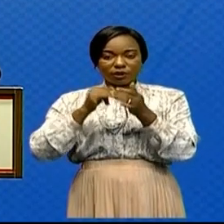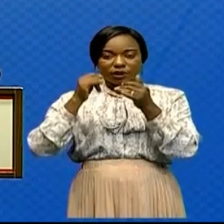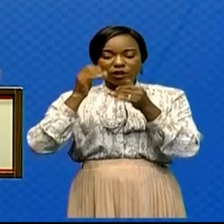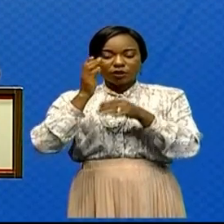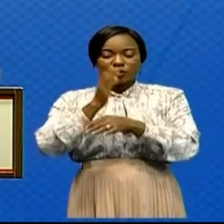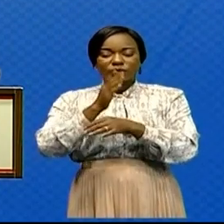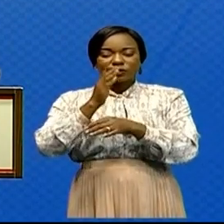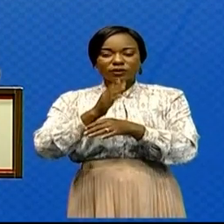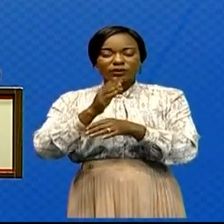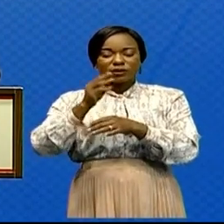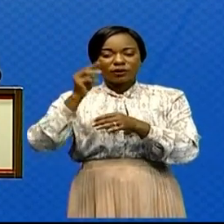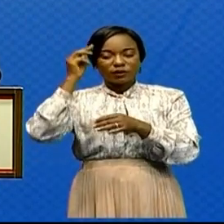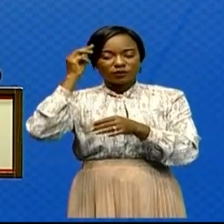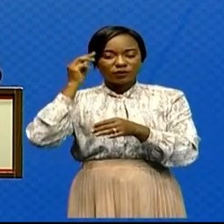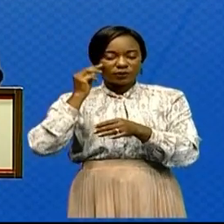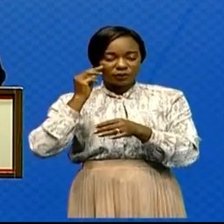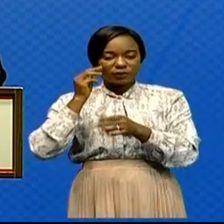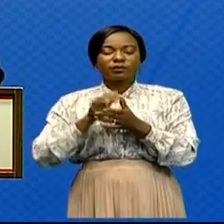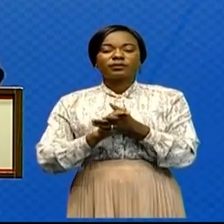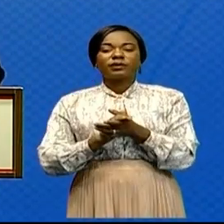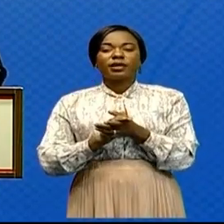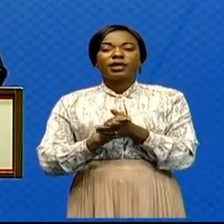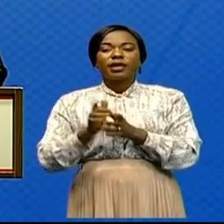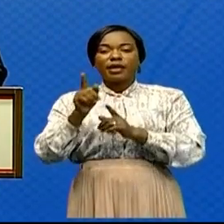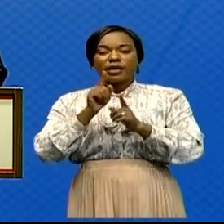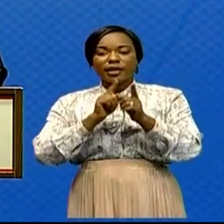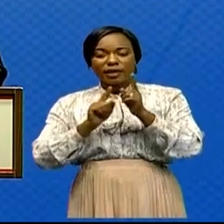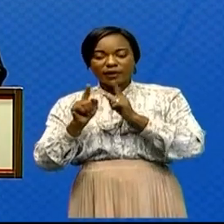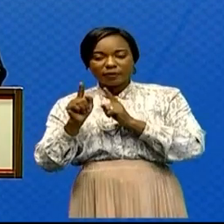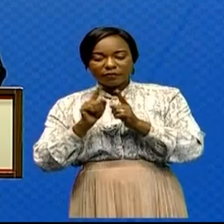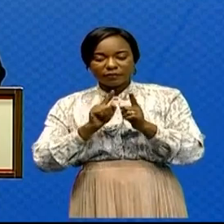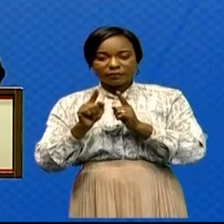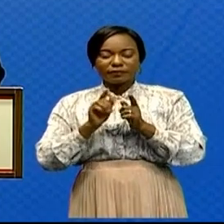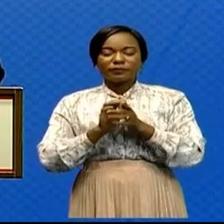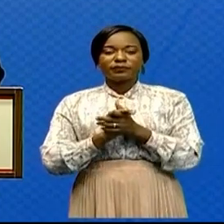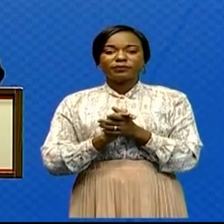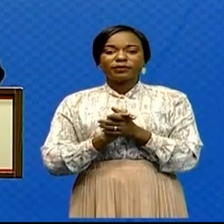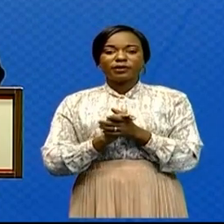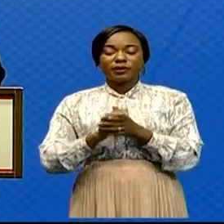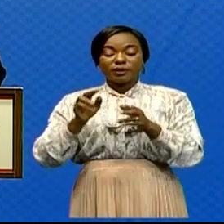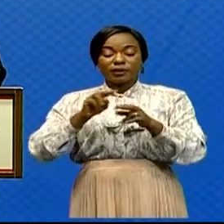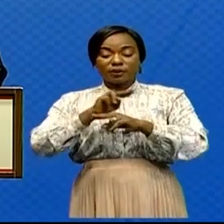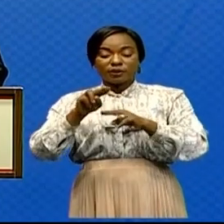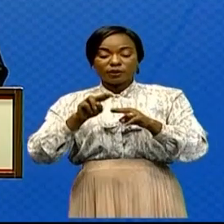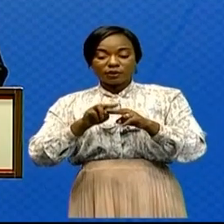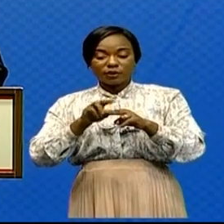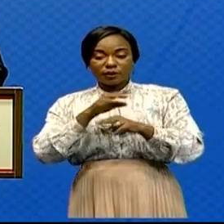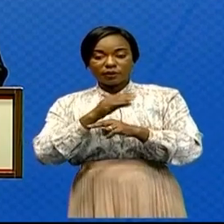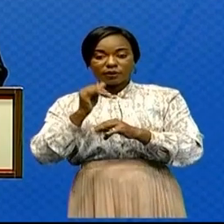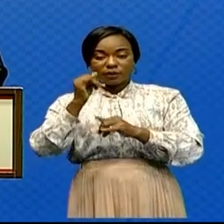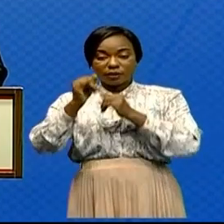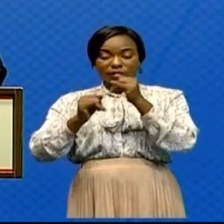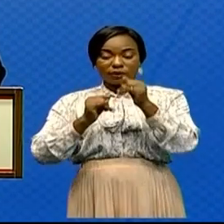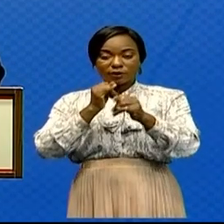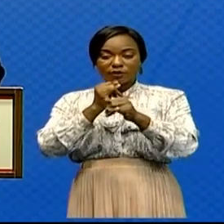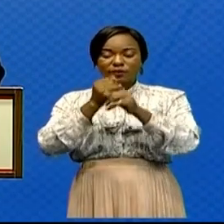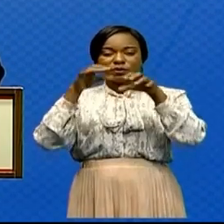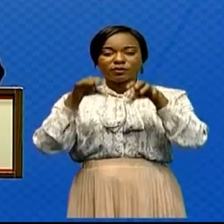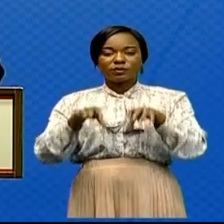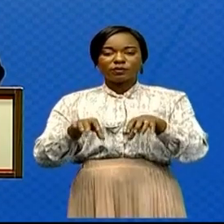ce jour. Relatif au contentieux international et national de la République démocratique du Congo.